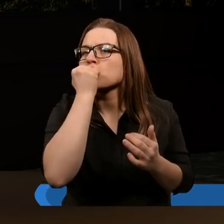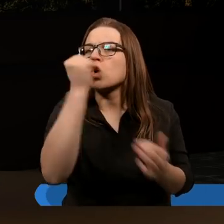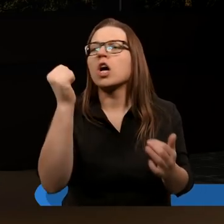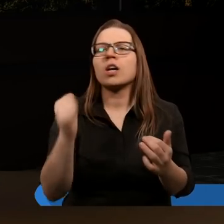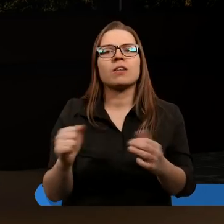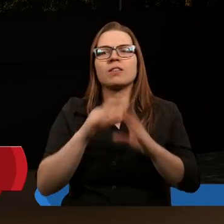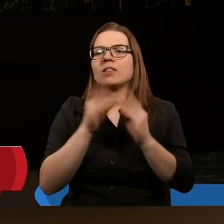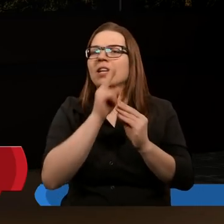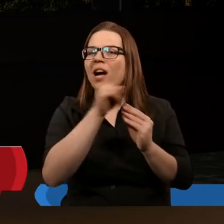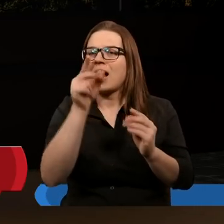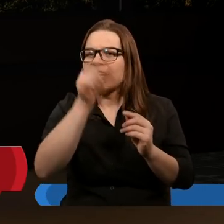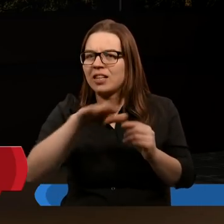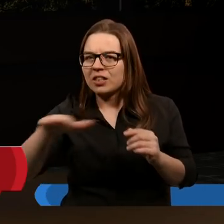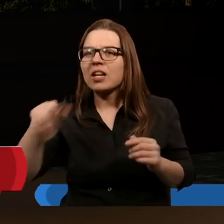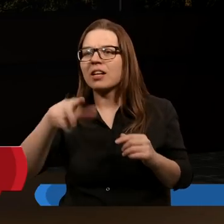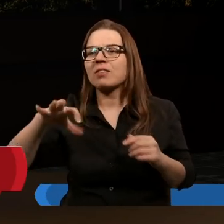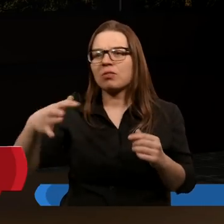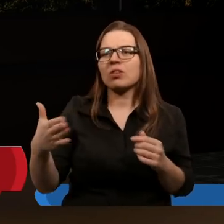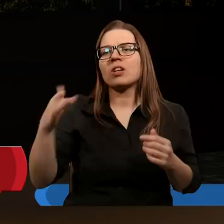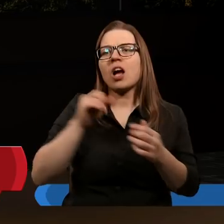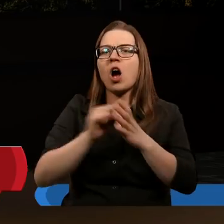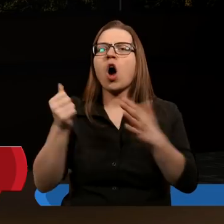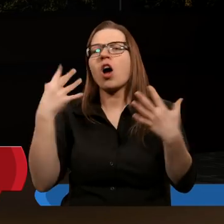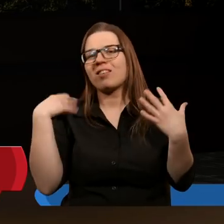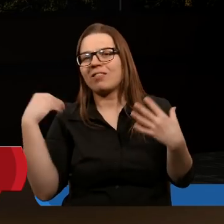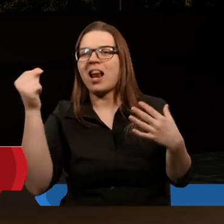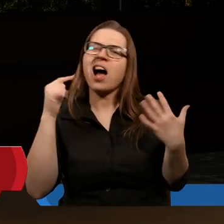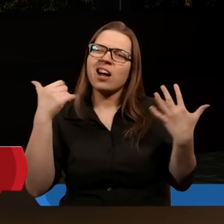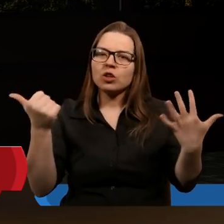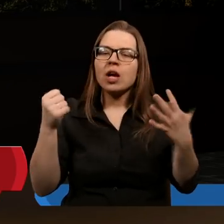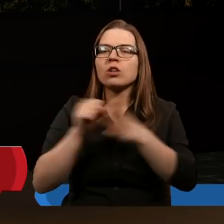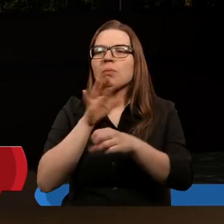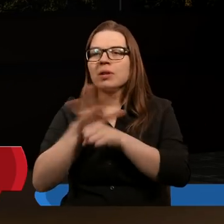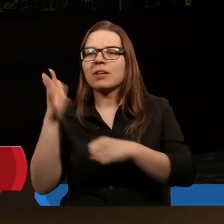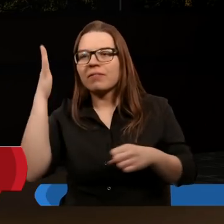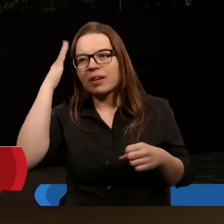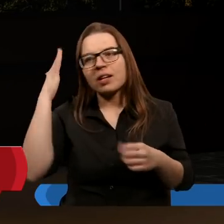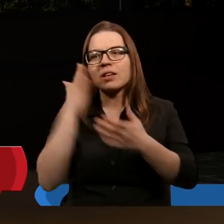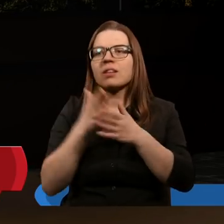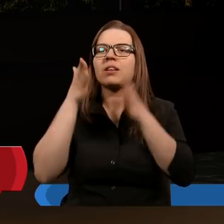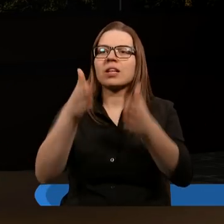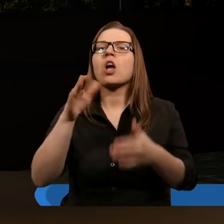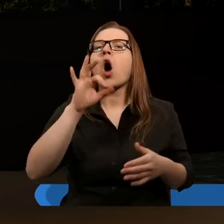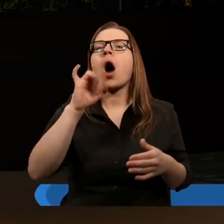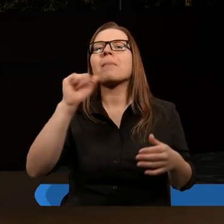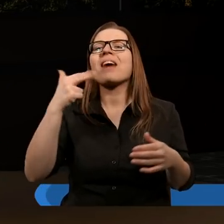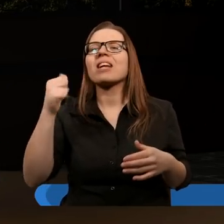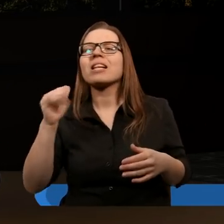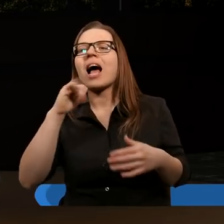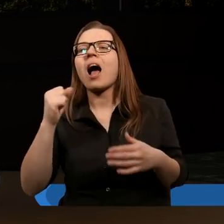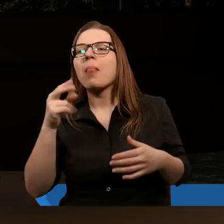To już absolutnie każde dziecko w tym zborze w wieku od 6 do 15 lat wie, że jest to Księga Objawienia.